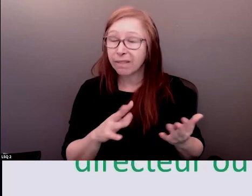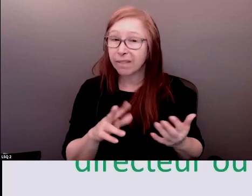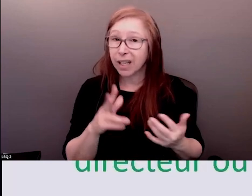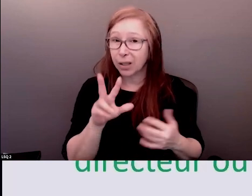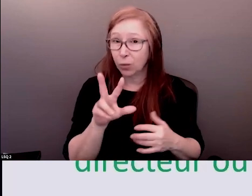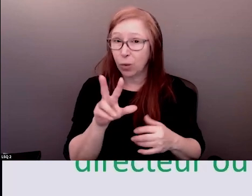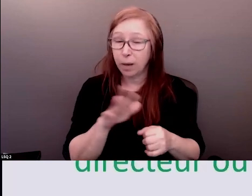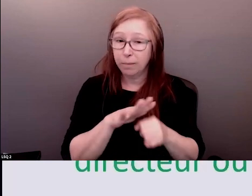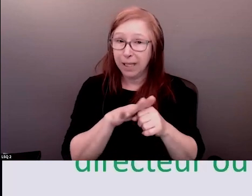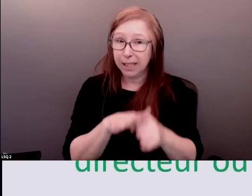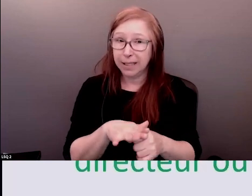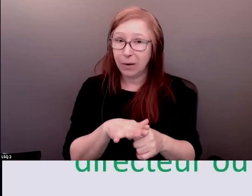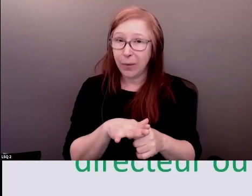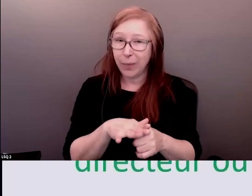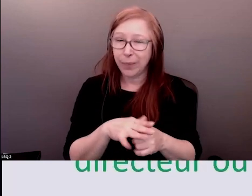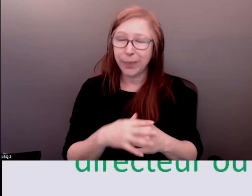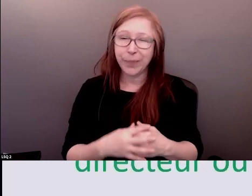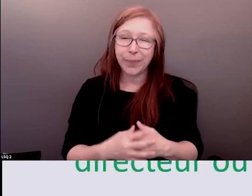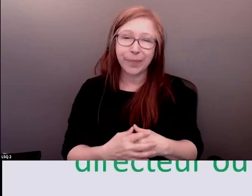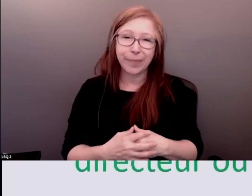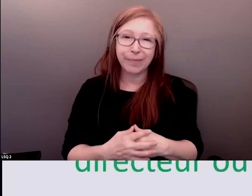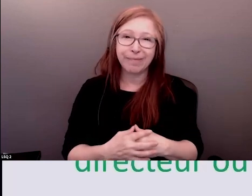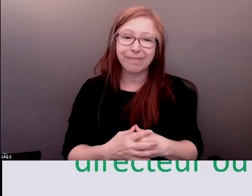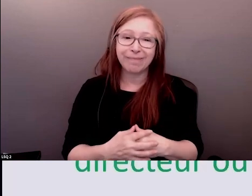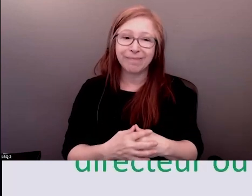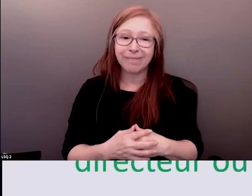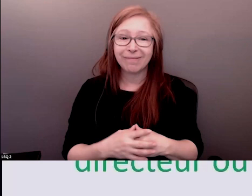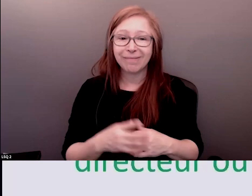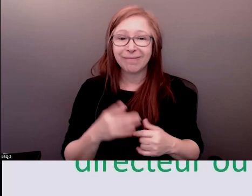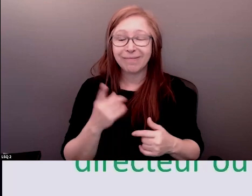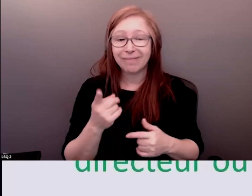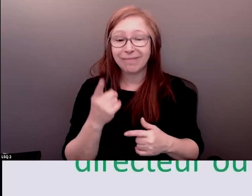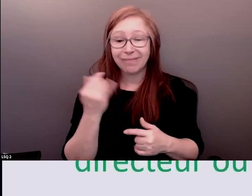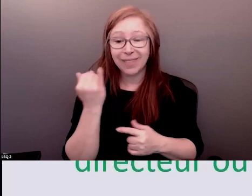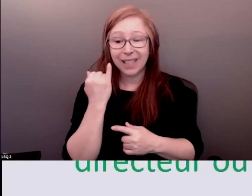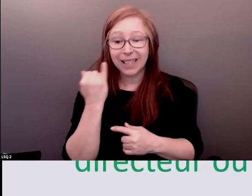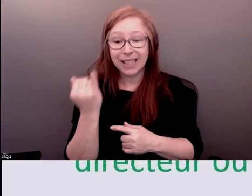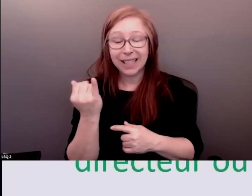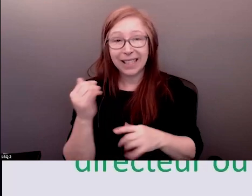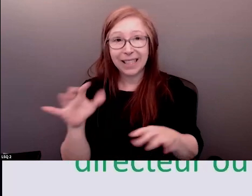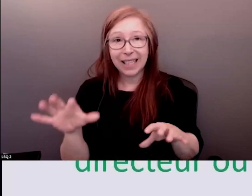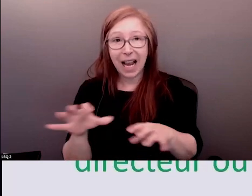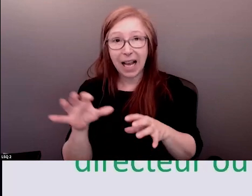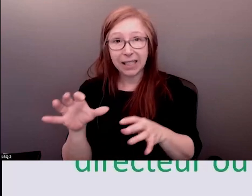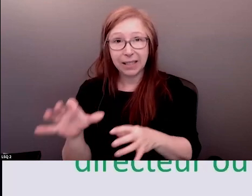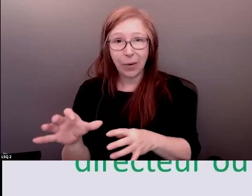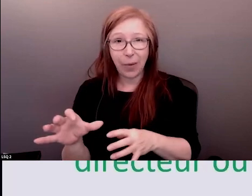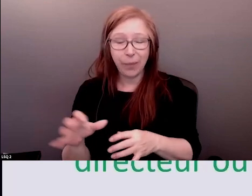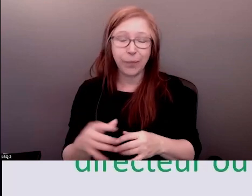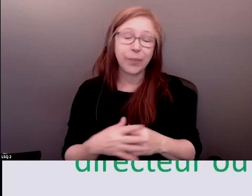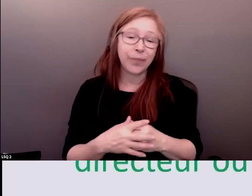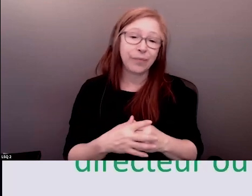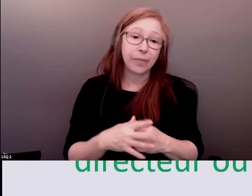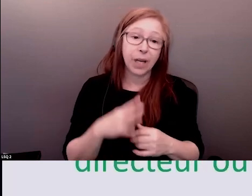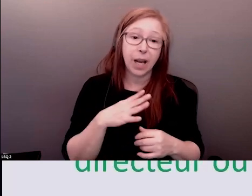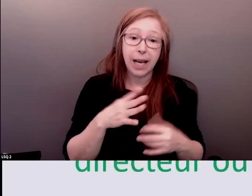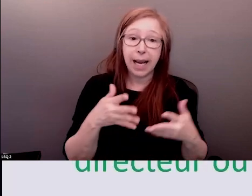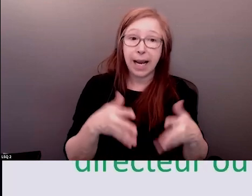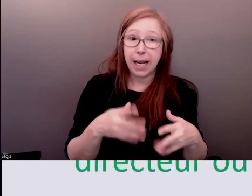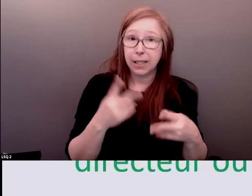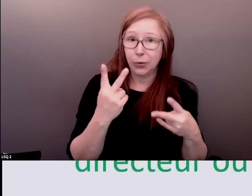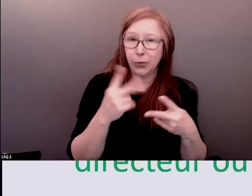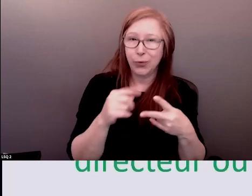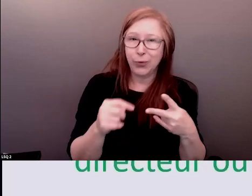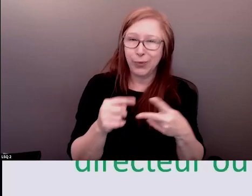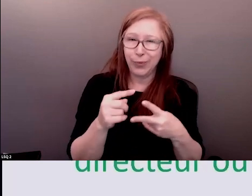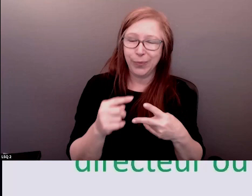plutôt heureusement qu'on va embaucher cette personne pour résoudre ce problème là et c'est pour ces raisons là que ces personnes n'existent pas pendant très